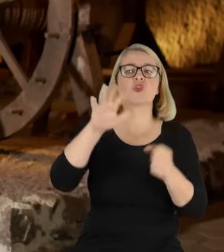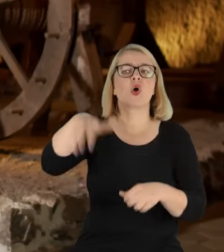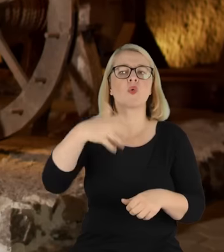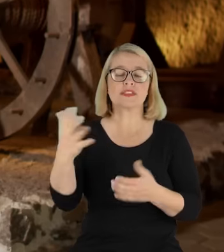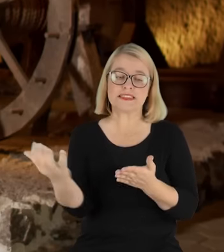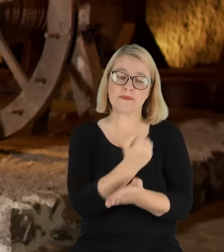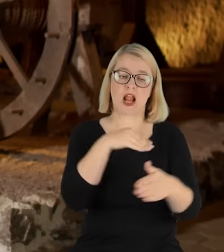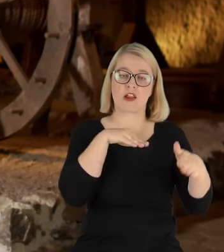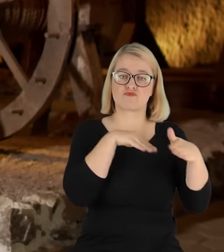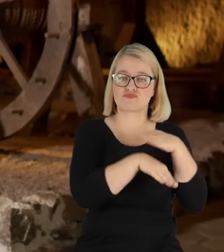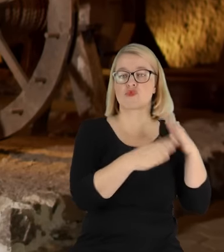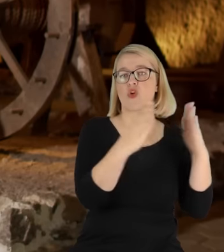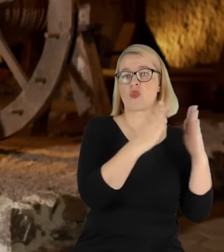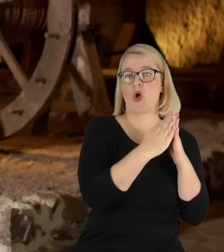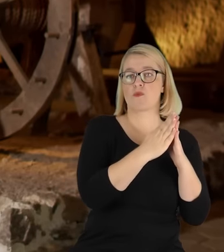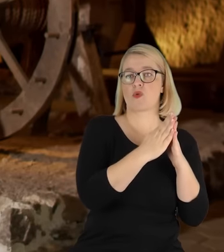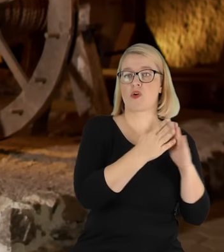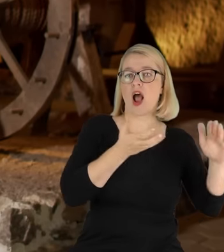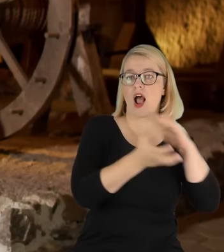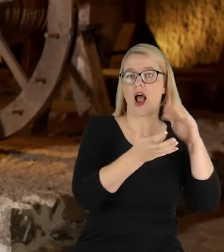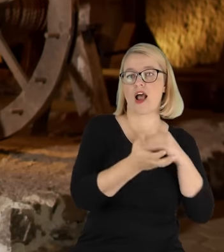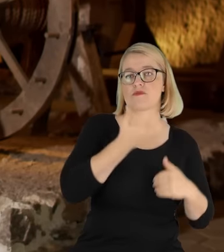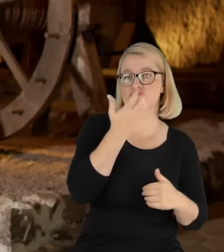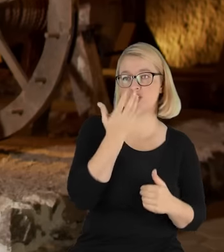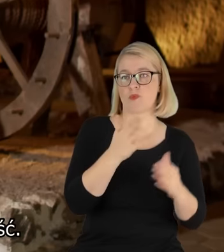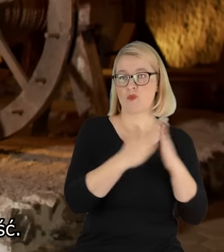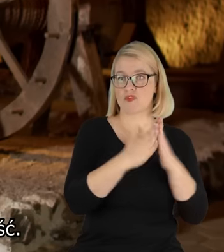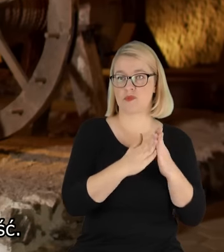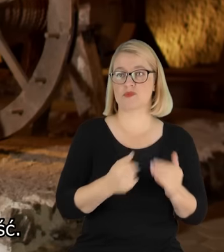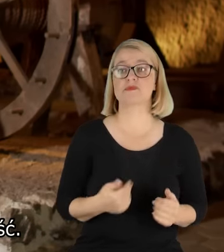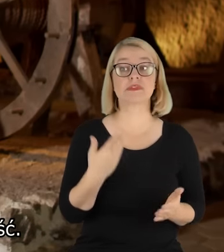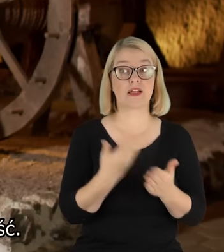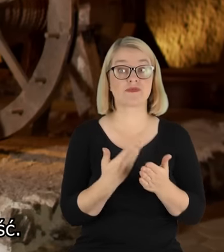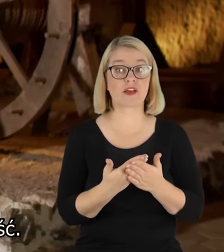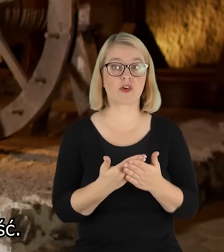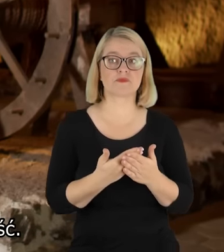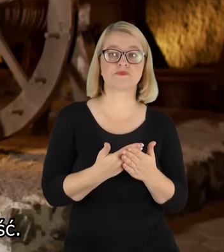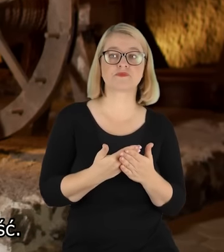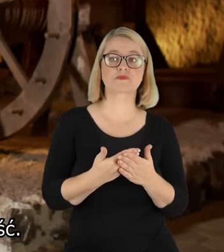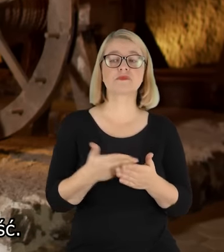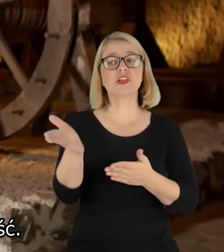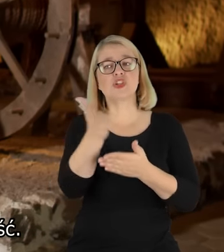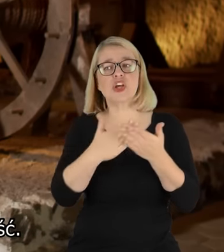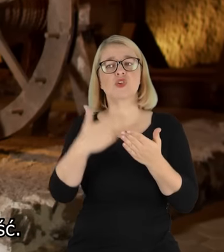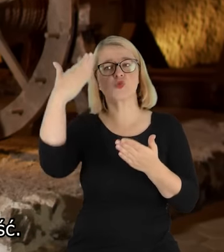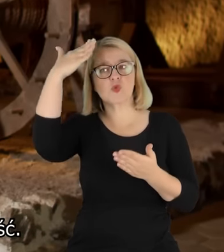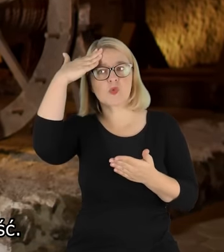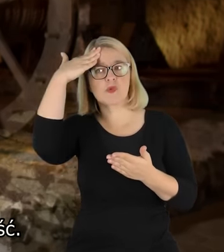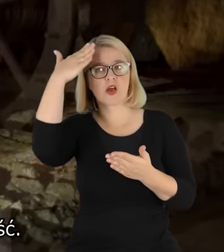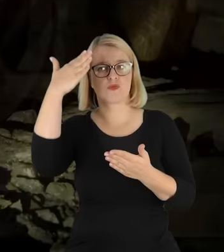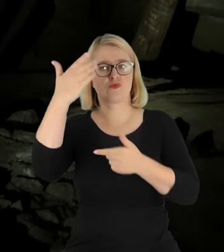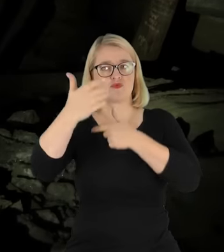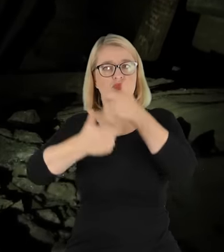opał. Tak samo części kieratów też się brało na opał, więc sztuka była w tym, że z części potrafił odtworzyć